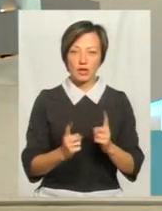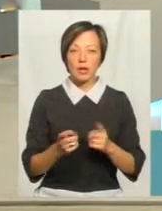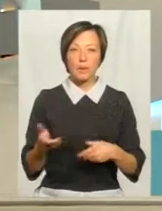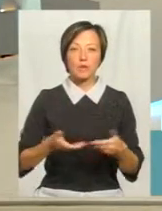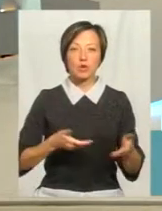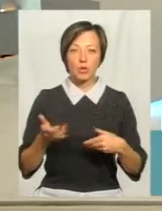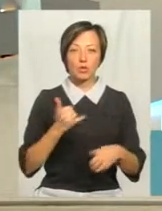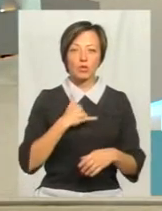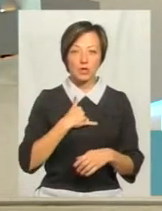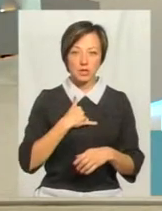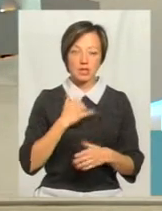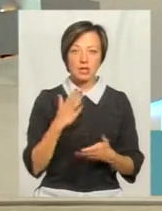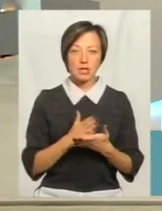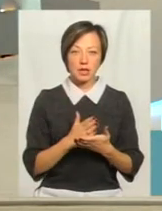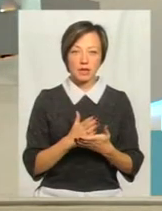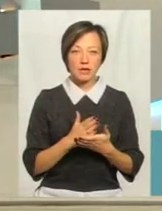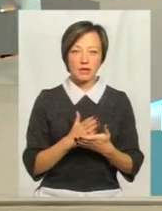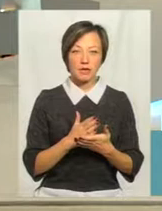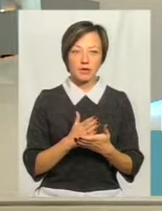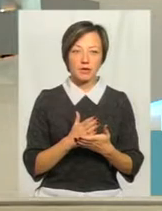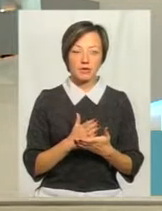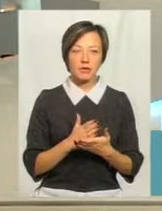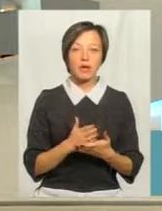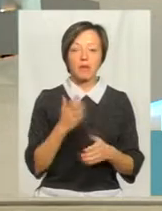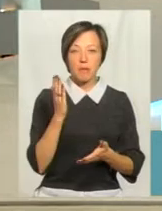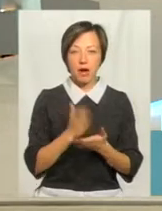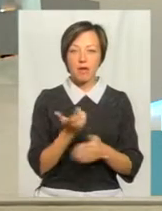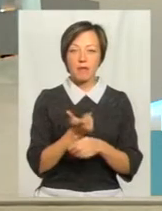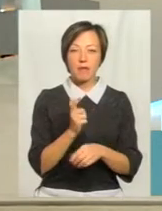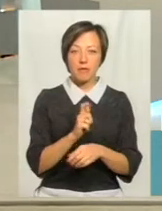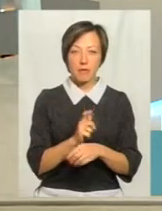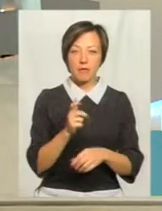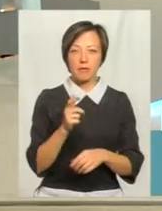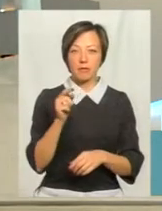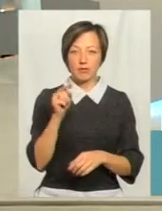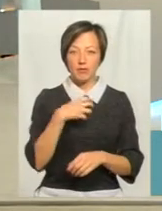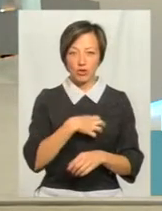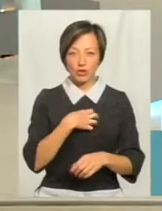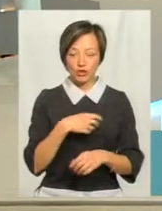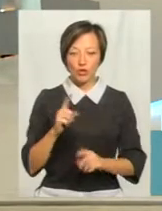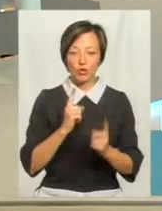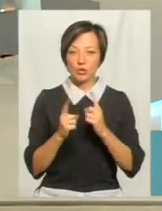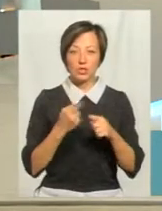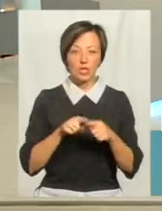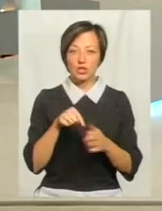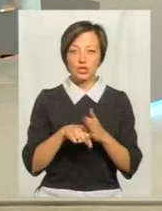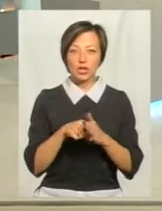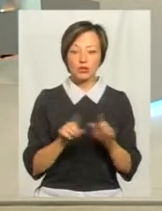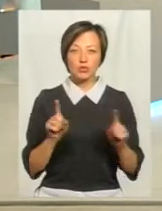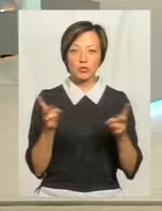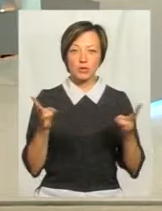пішоходи в нас мають перевагу в русі, але так само це не означає, що